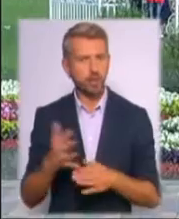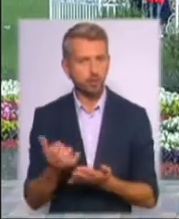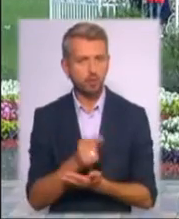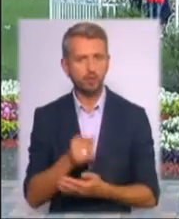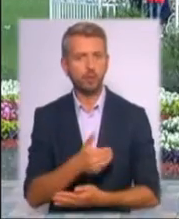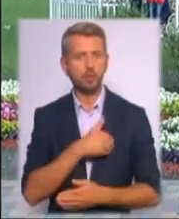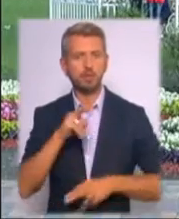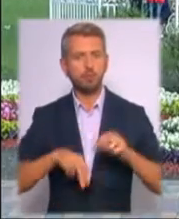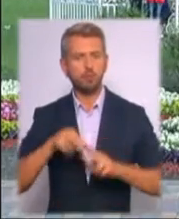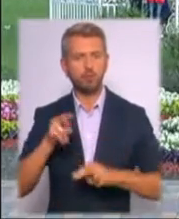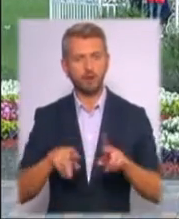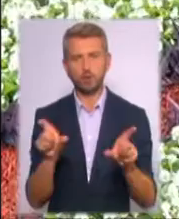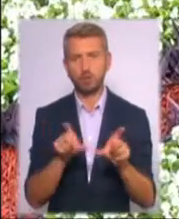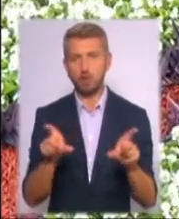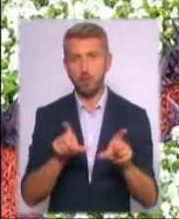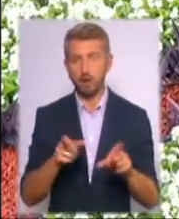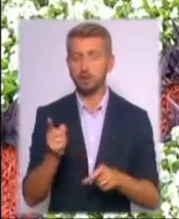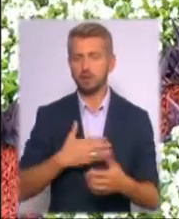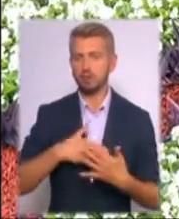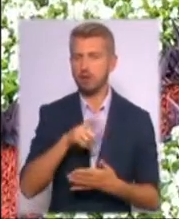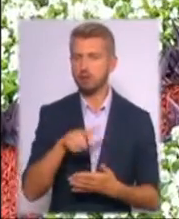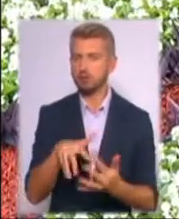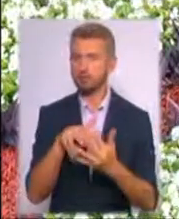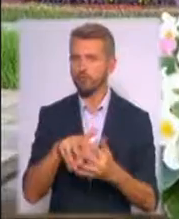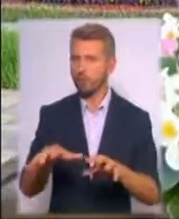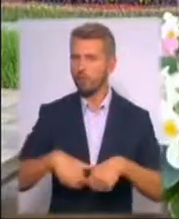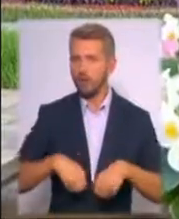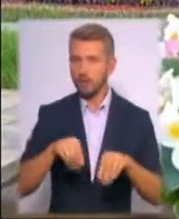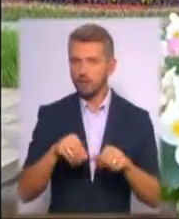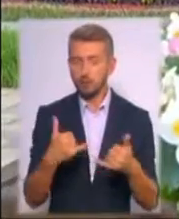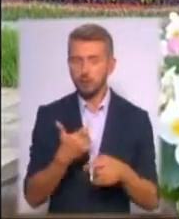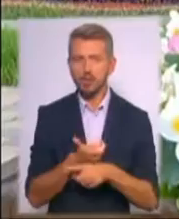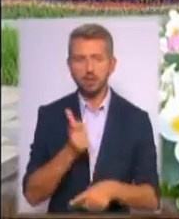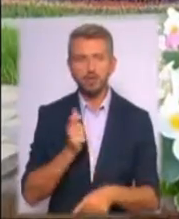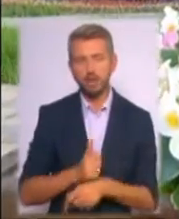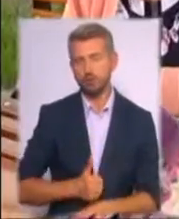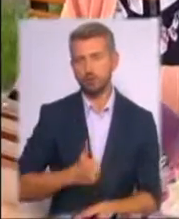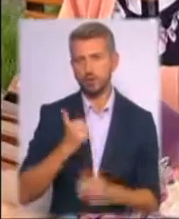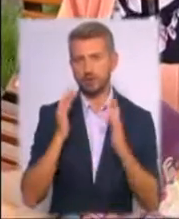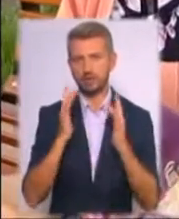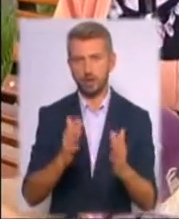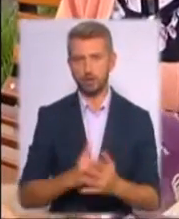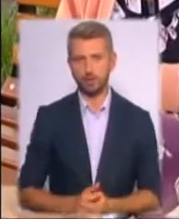хотіли побудувати супермаркет. Утім, активісти відвоювали землю і тепер надзвичайно пошаються сквером.